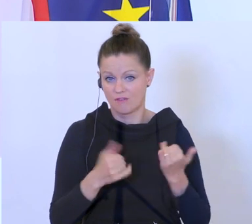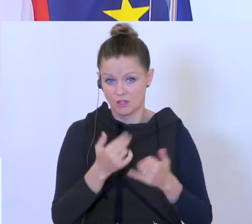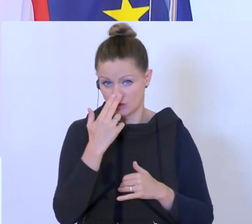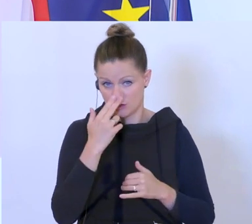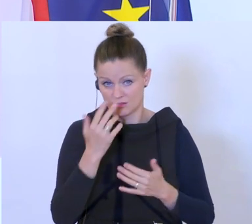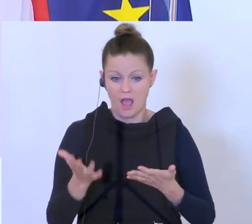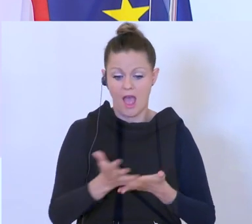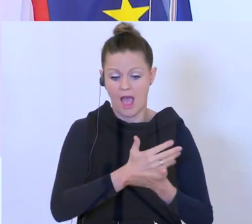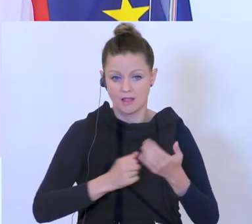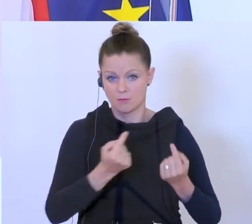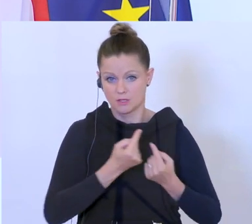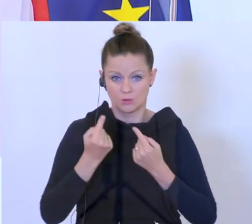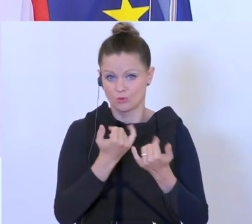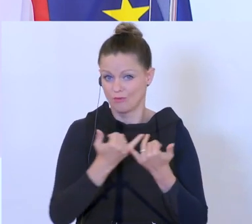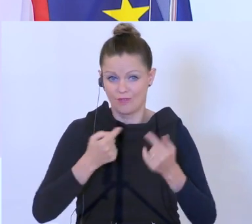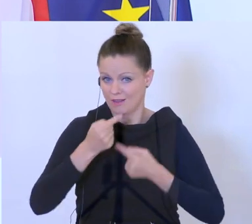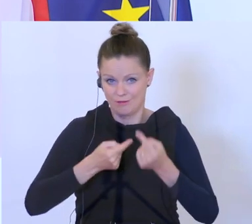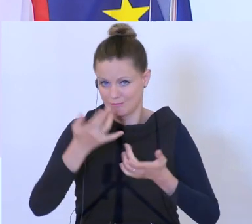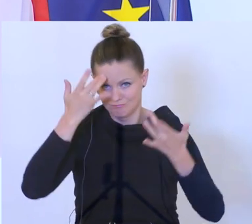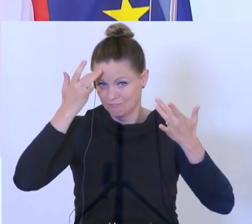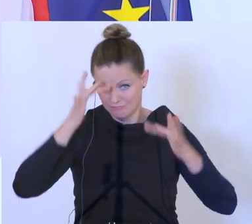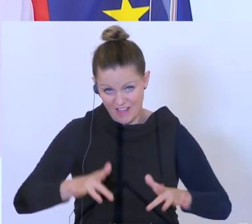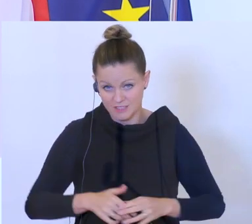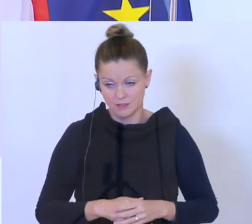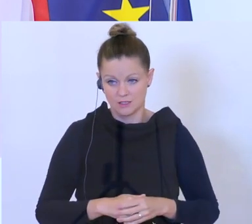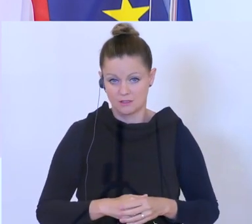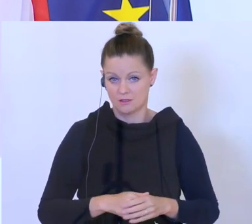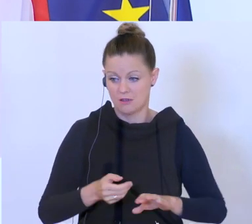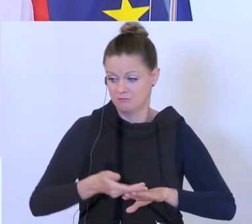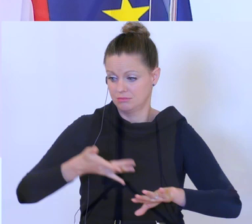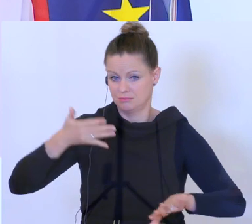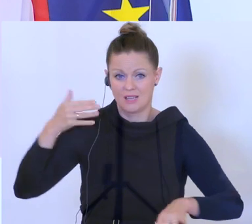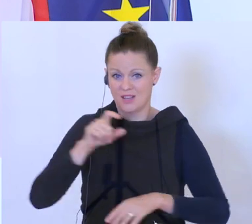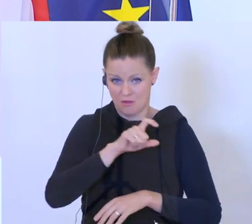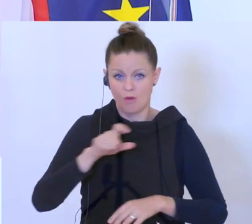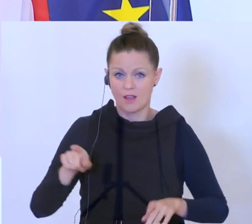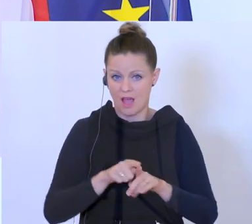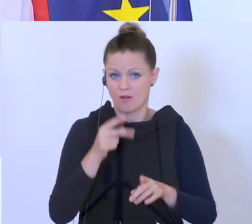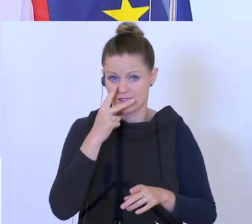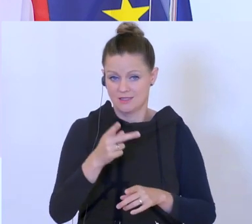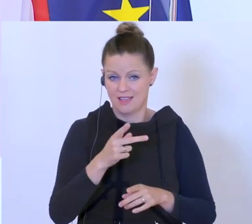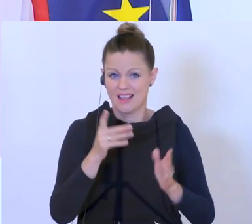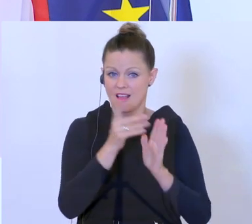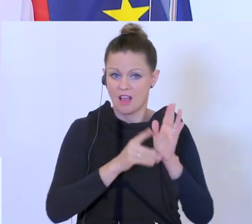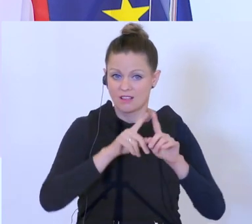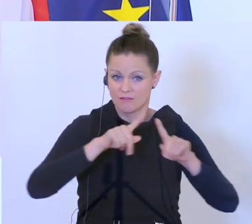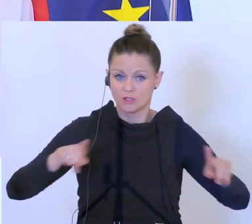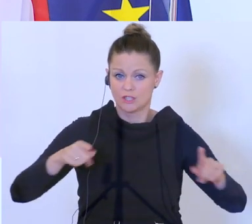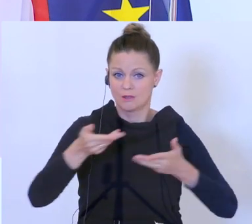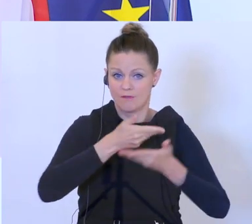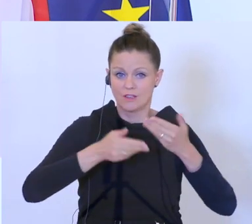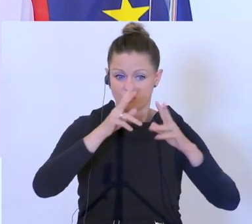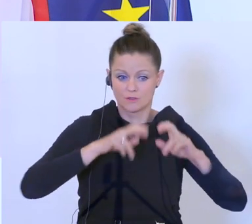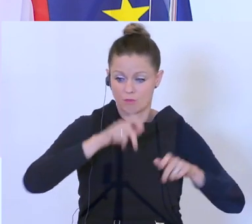sich die Einnahmensituation entwickelt. Sie haben in den letzten Wochen sicherlich auch die Daten von verschiedensten Wirtschaftsforschern gehört.